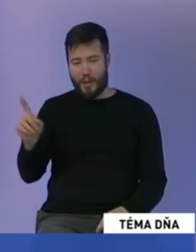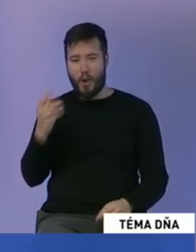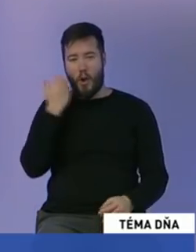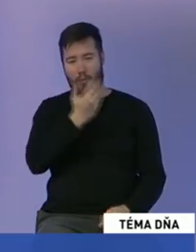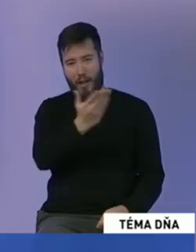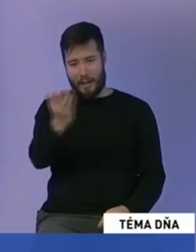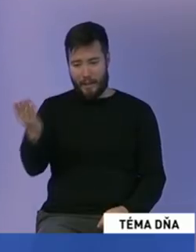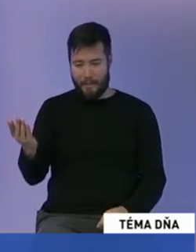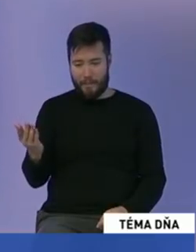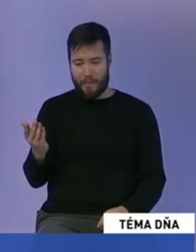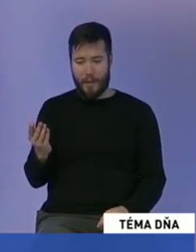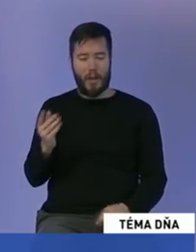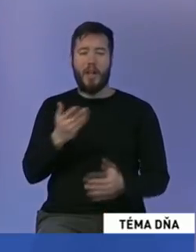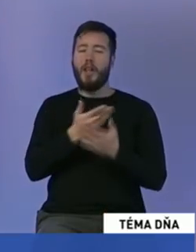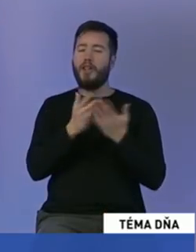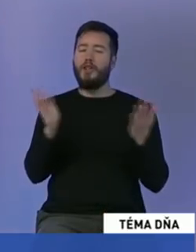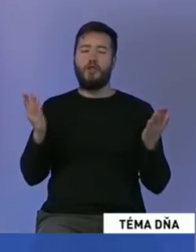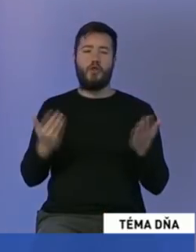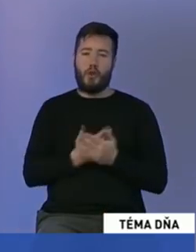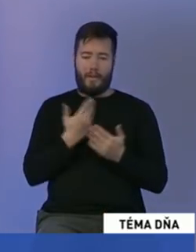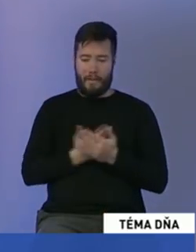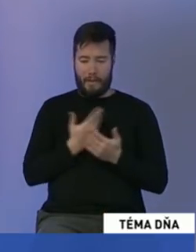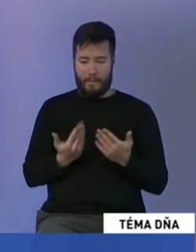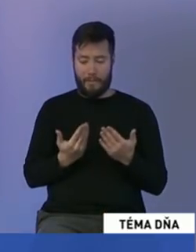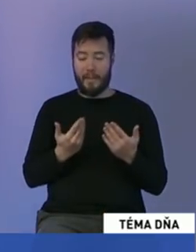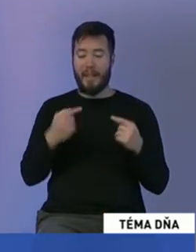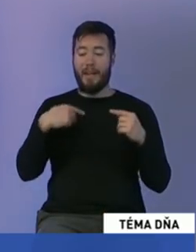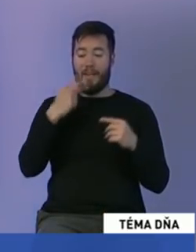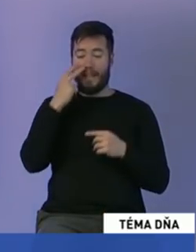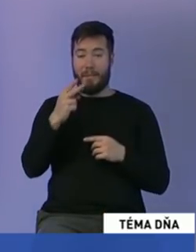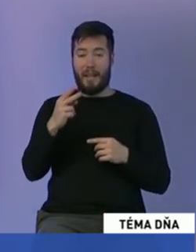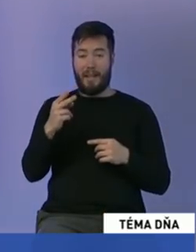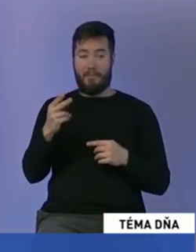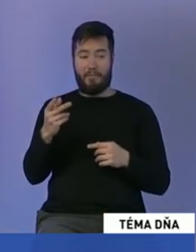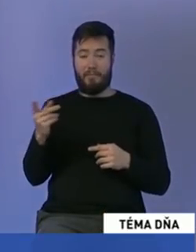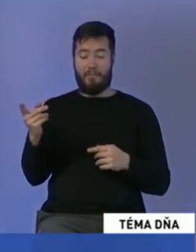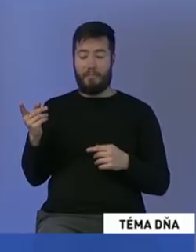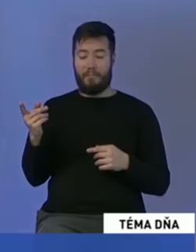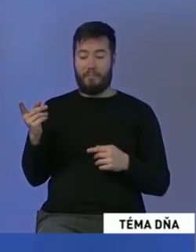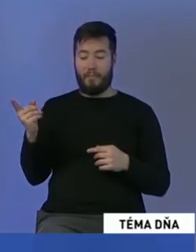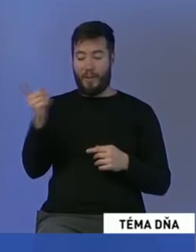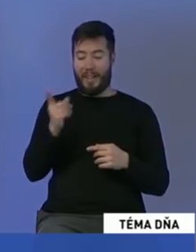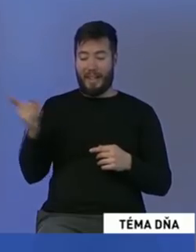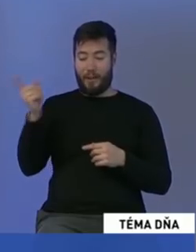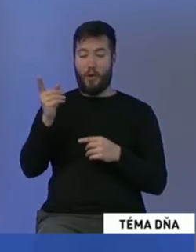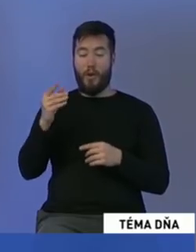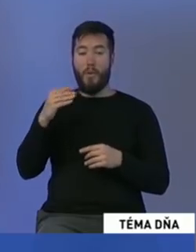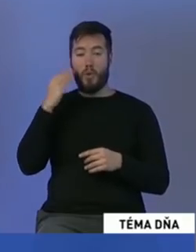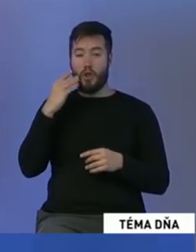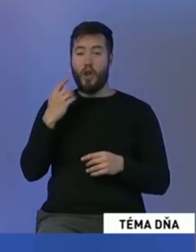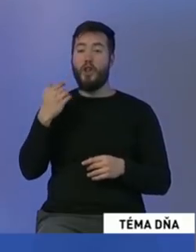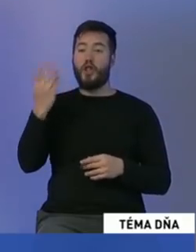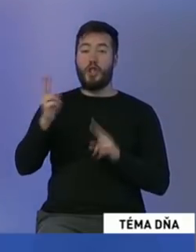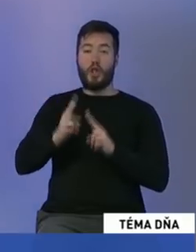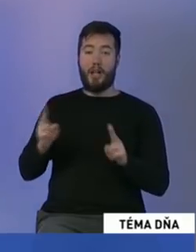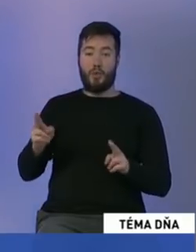to nie je nič nové, pretože my už dnes vidíme, že títo páni už dostali priestor na regionálnej úrovni páru mesiacov dozadu,